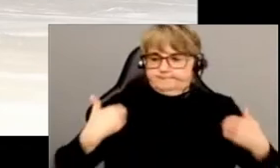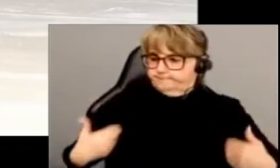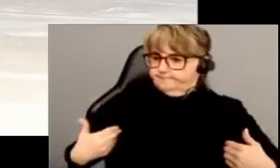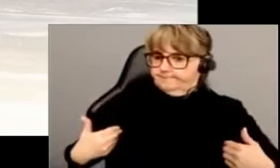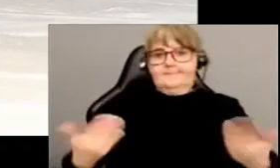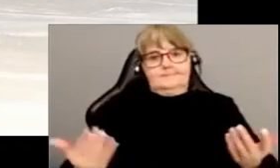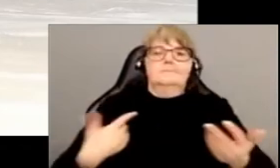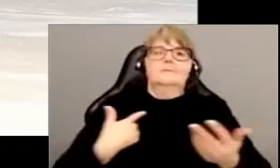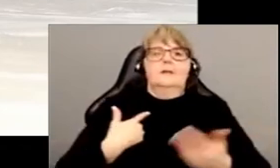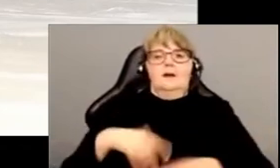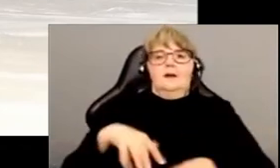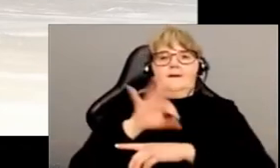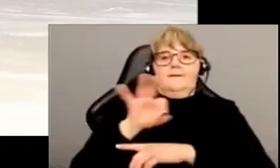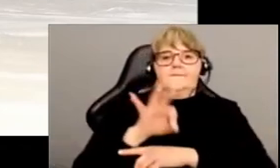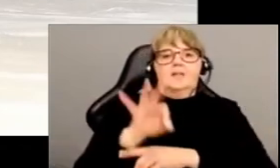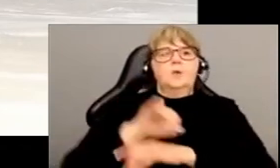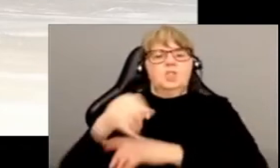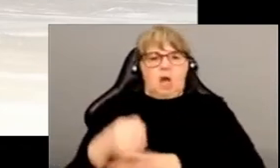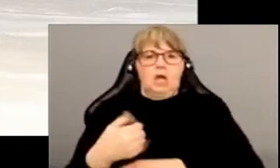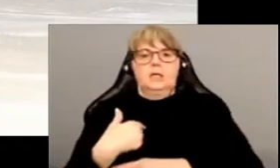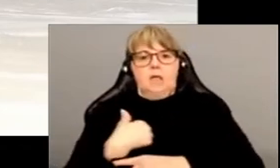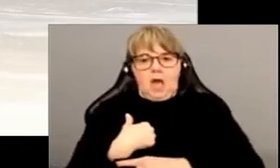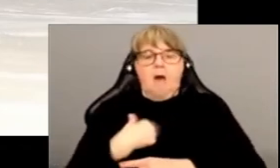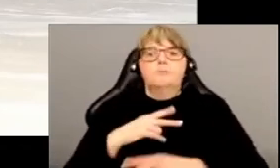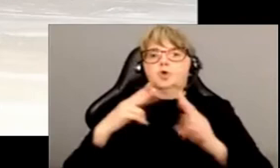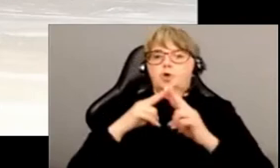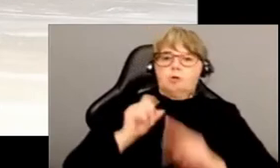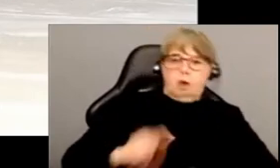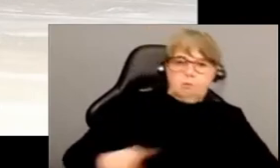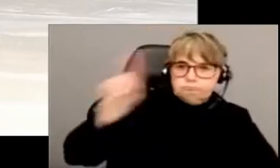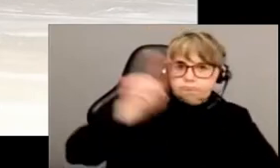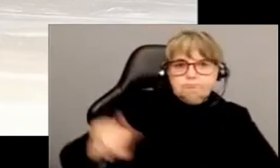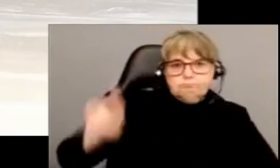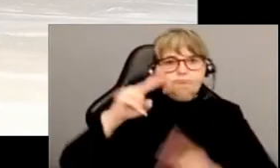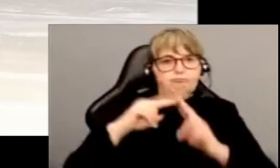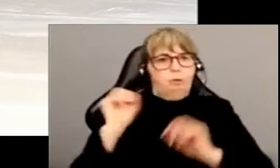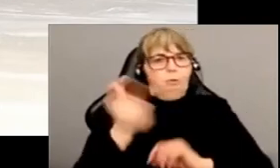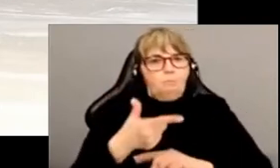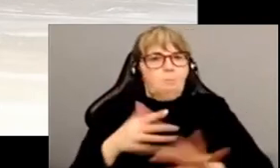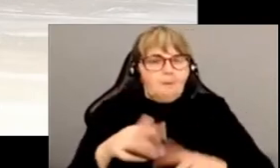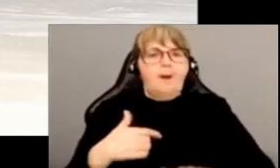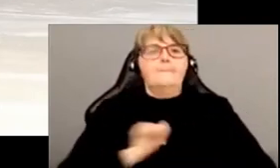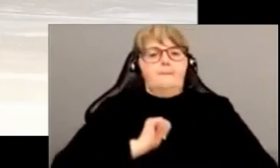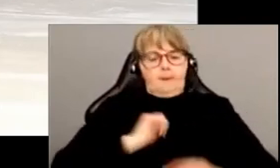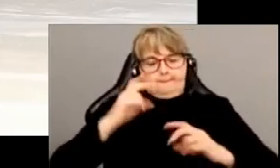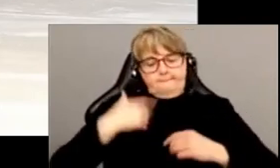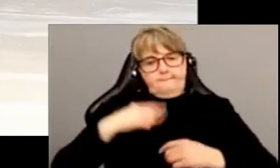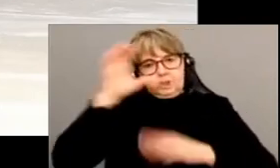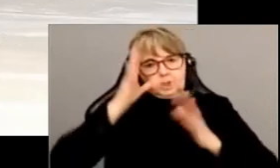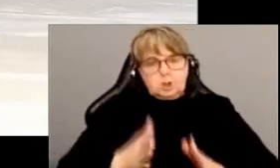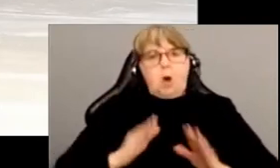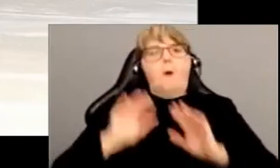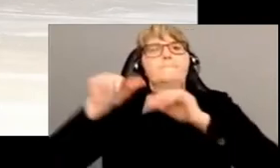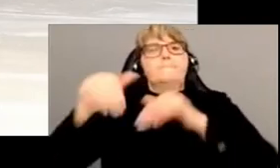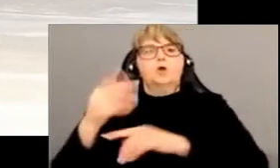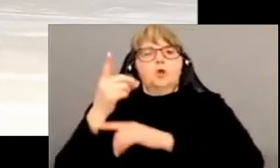Donc je m'appelle François Jaquet, j'ai l'impression que je connais la plupart des gens qui sont ici, mais je suis chercheur postdoctoral au Centre